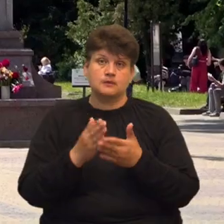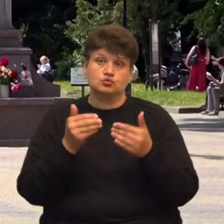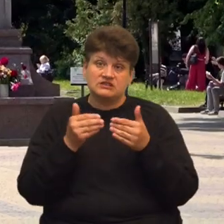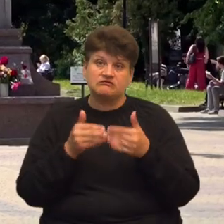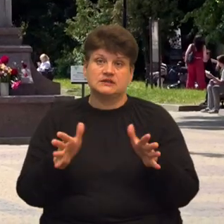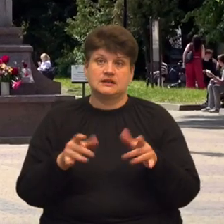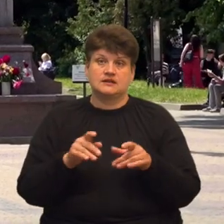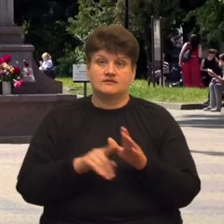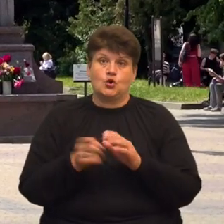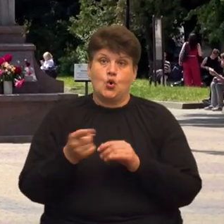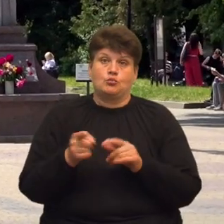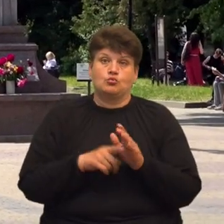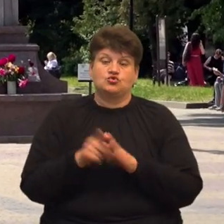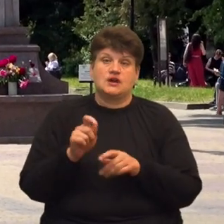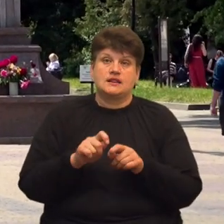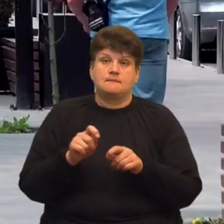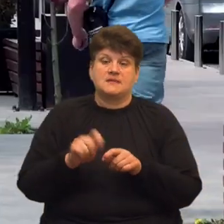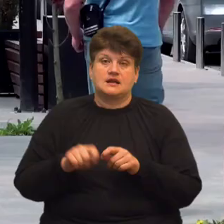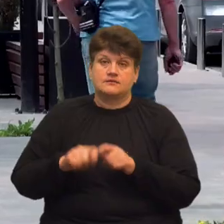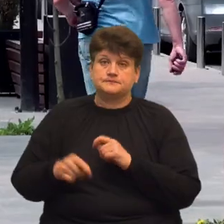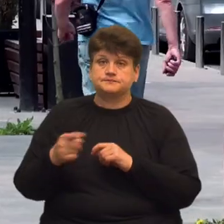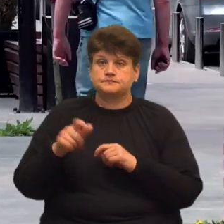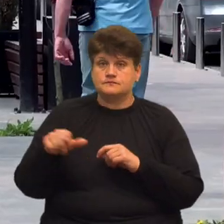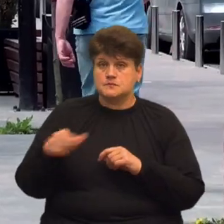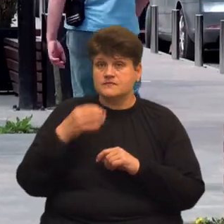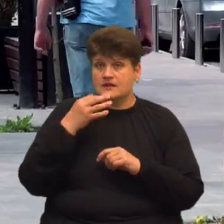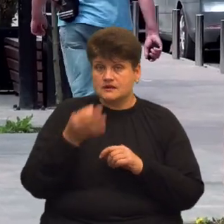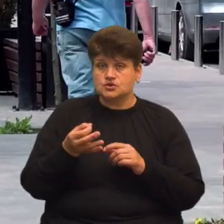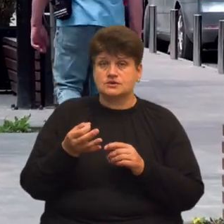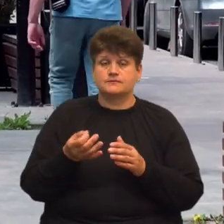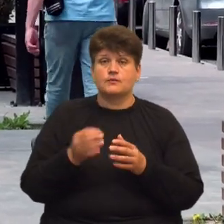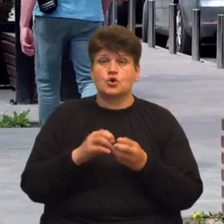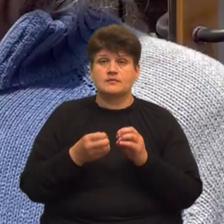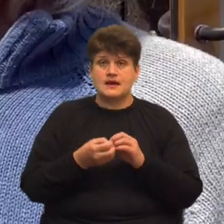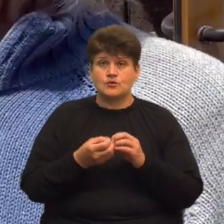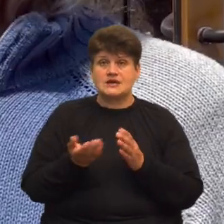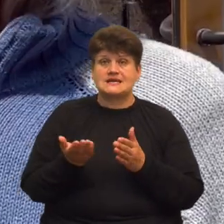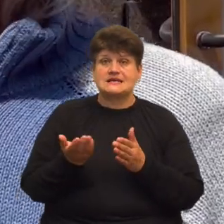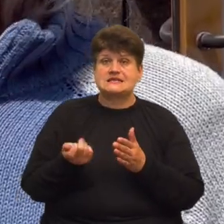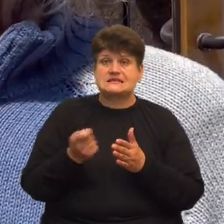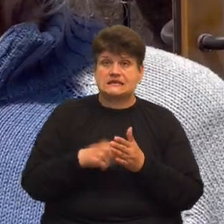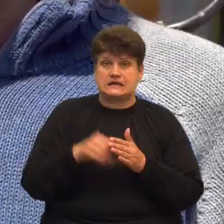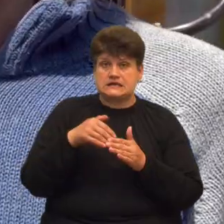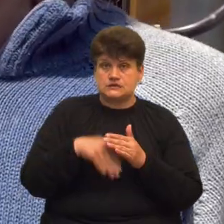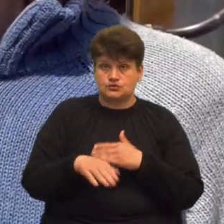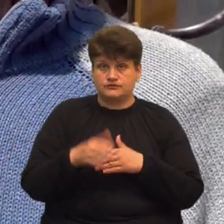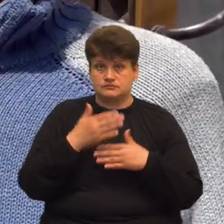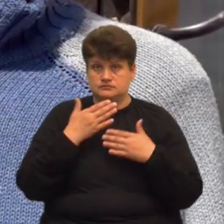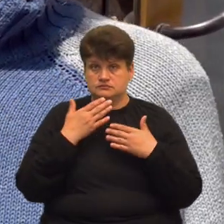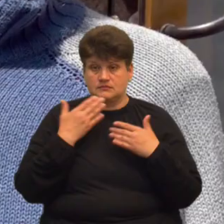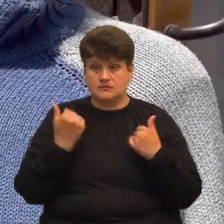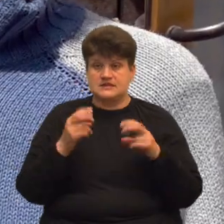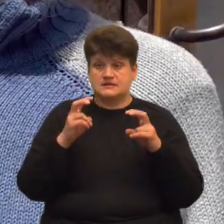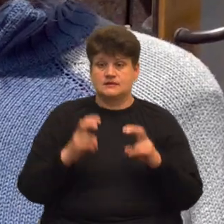перевірки. Тернополяни, яких ми зустріли, розповіли, що з проблемою закритих сховищ не стикалися. Там, де ми живемо, у нас все є. Ми сидимо в